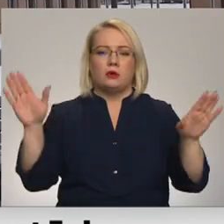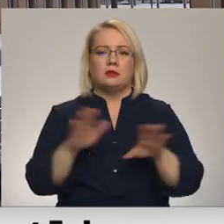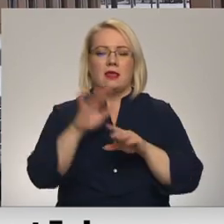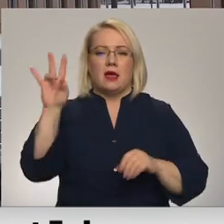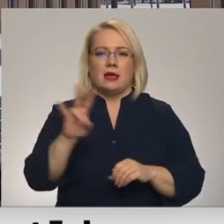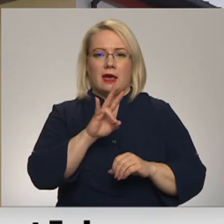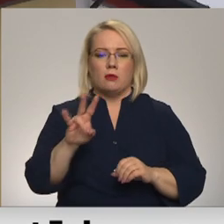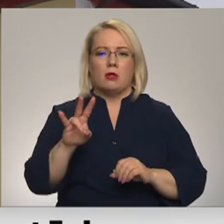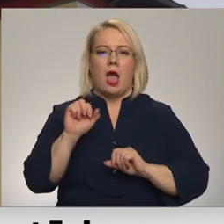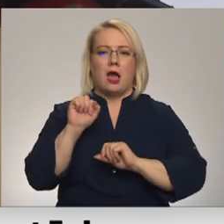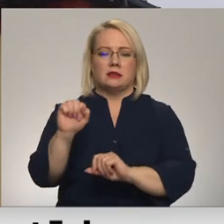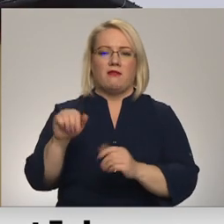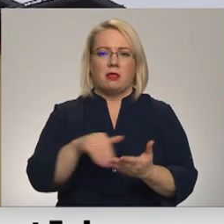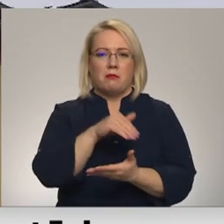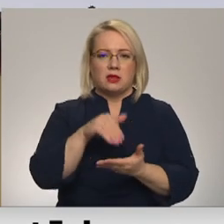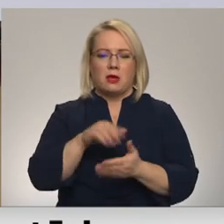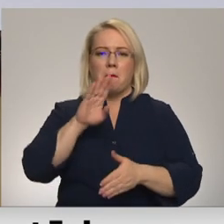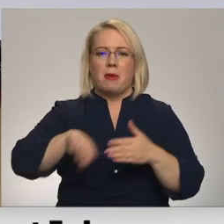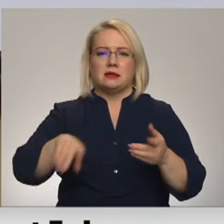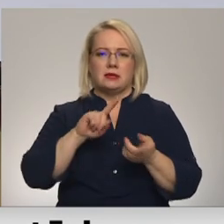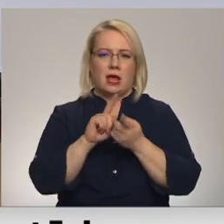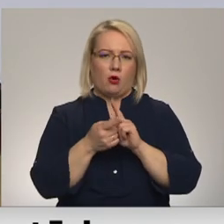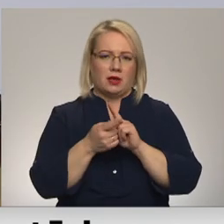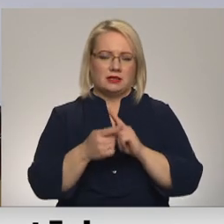aizstāvētu tās pastāvēšanu bez reorganizācijas.